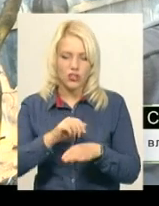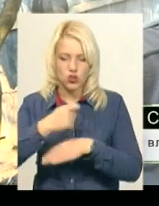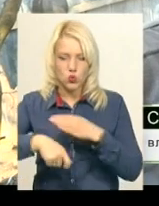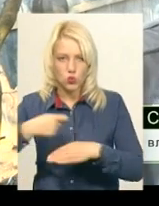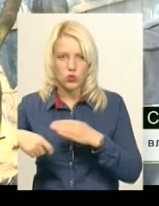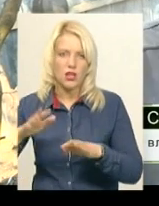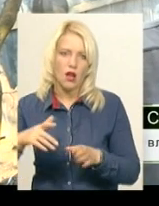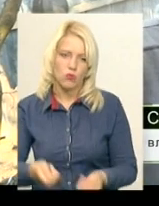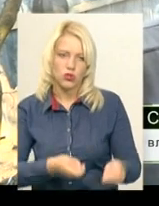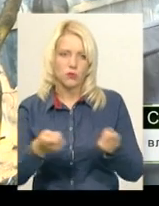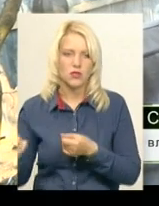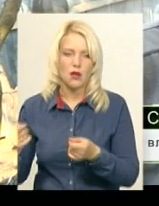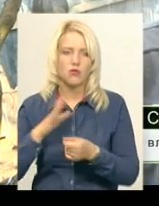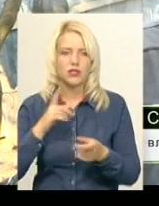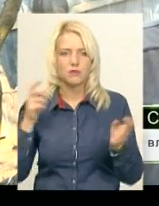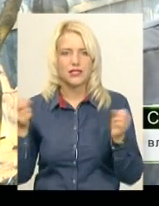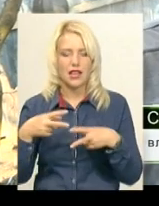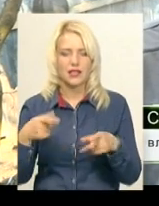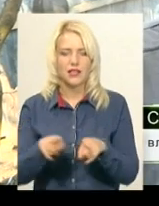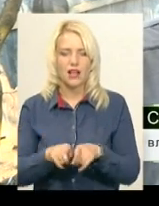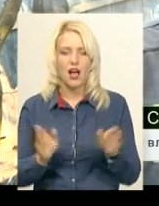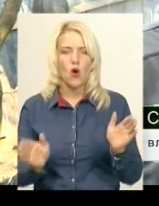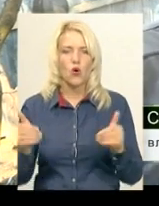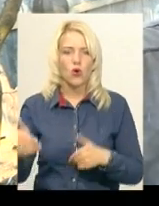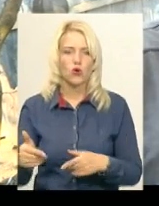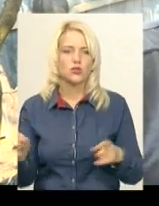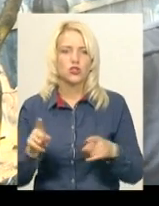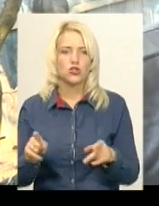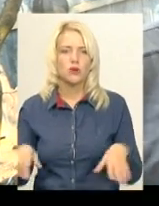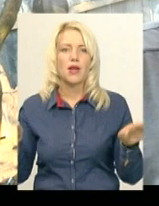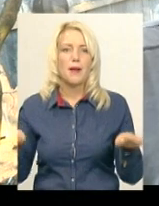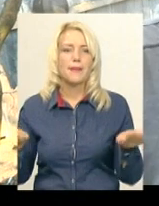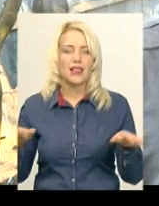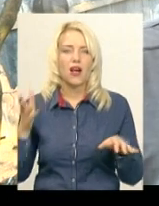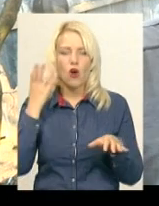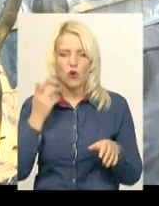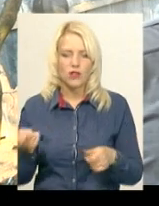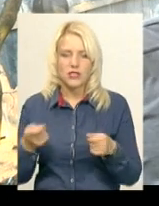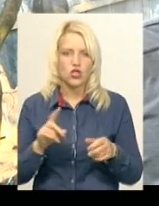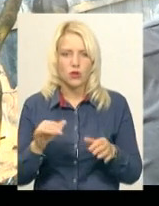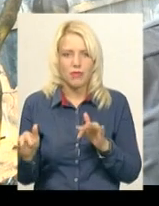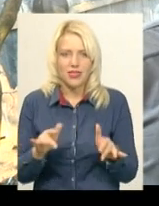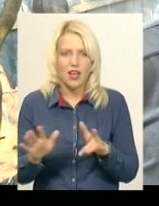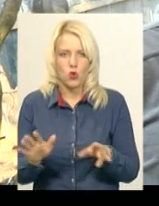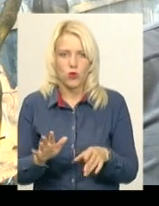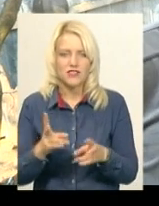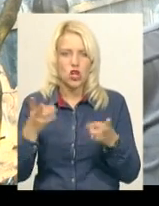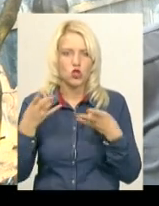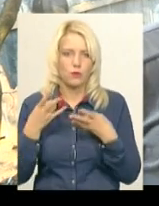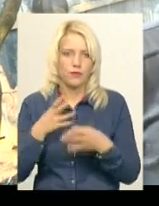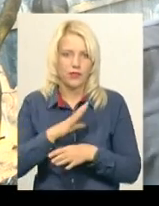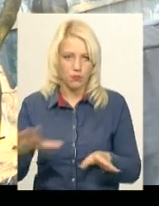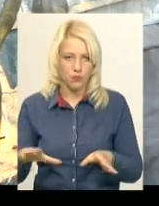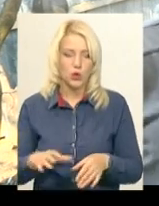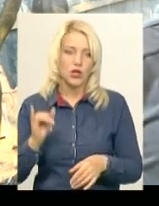доставляємо. Тобто спеціальна невеличка така коробочка, щоб птах в машині коловезе, щоб він не рухався і собі ушкодження не